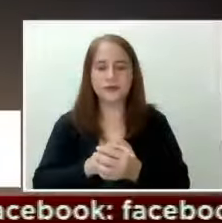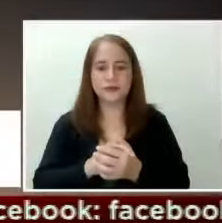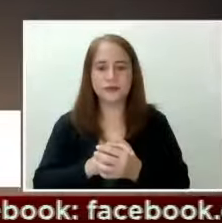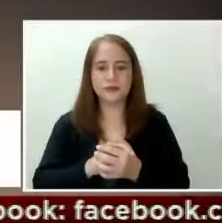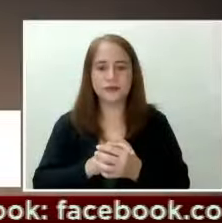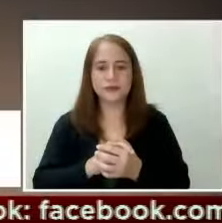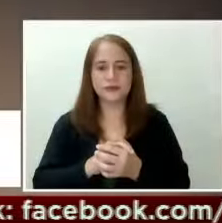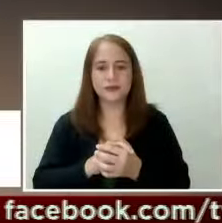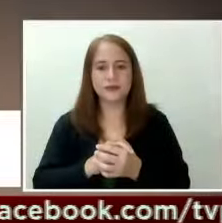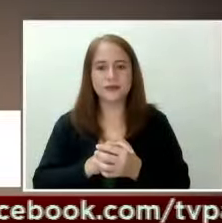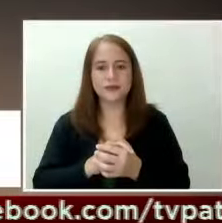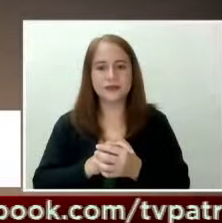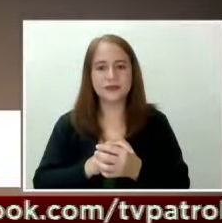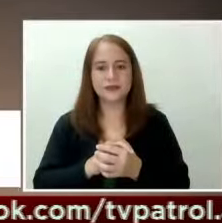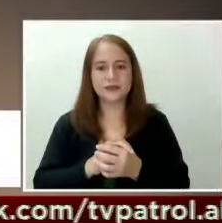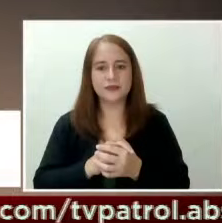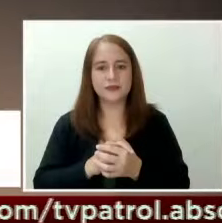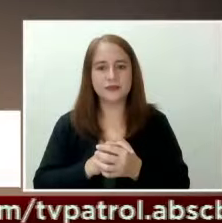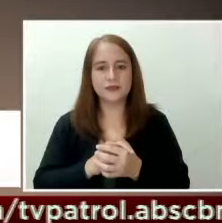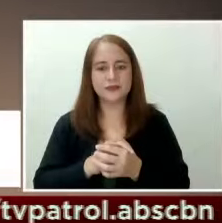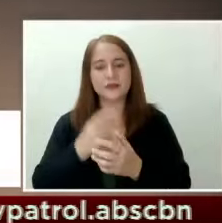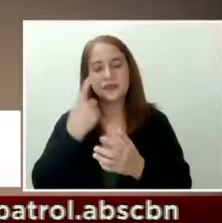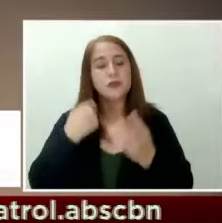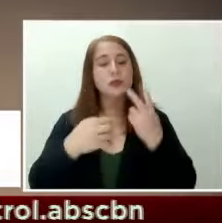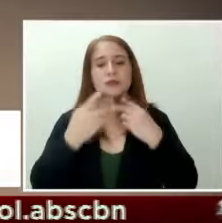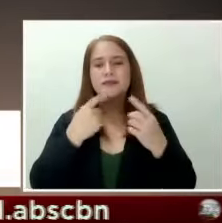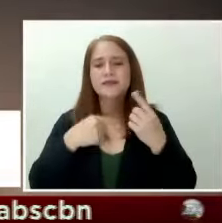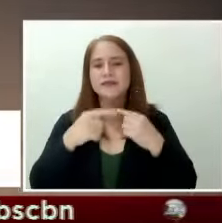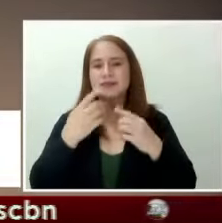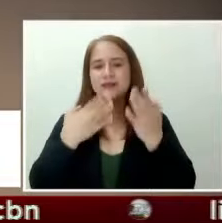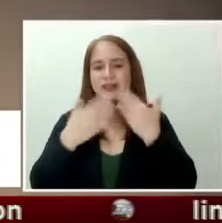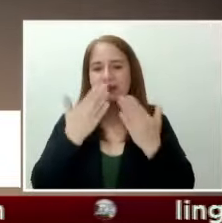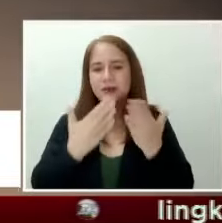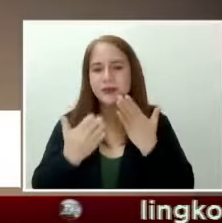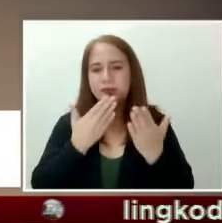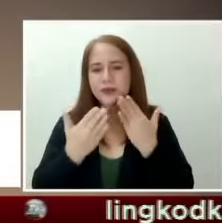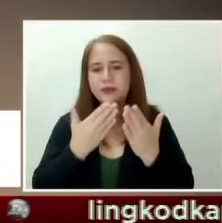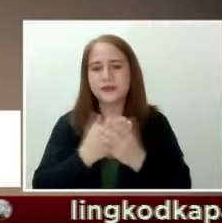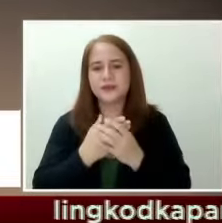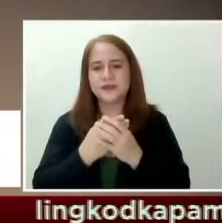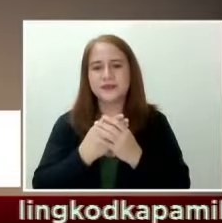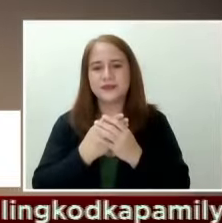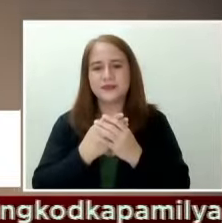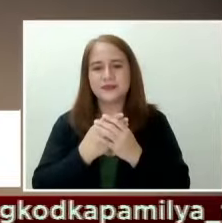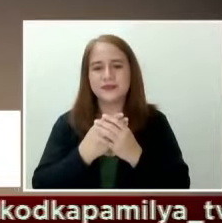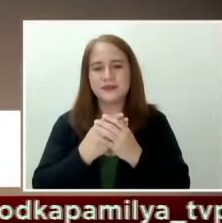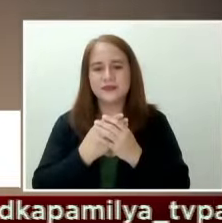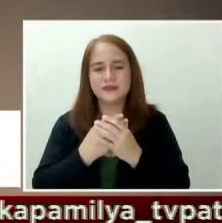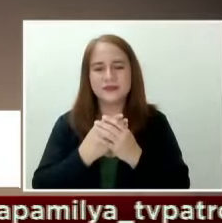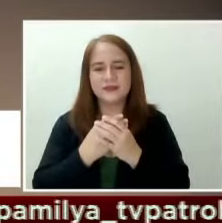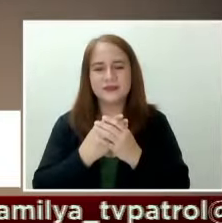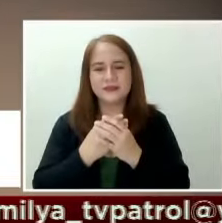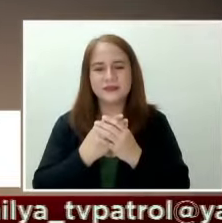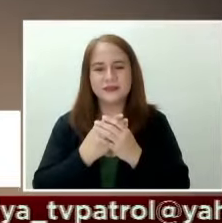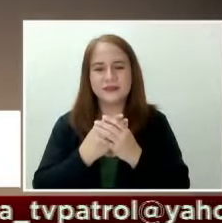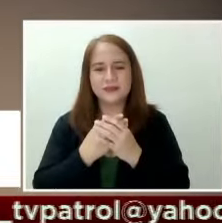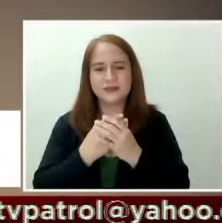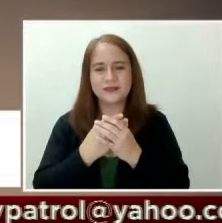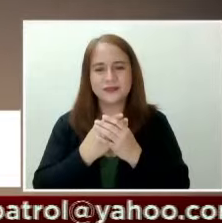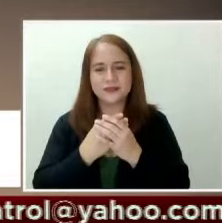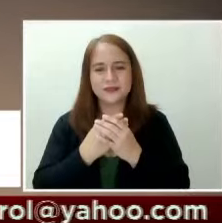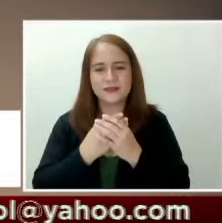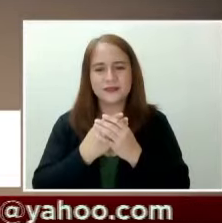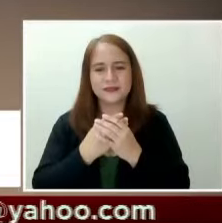Thank you, MJ. Please, please,